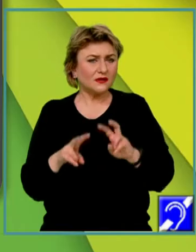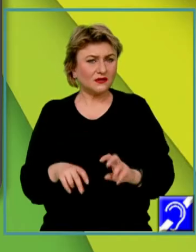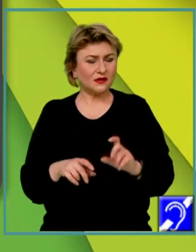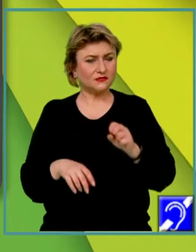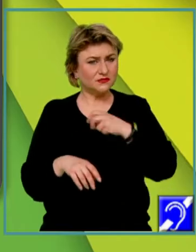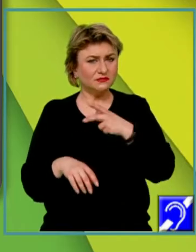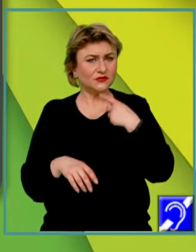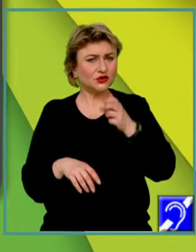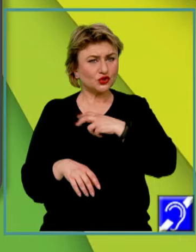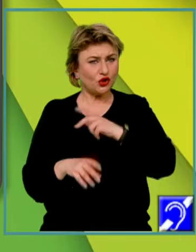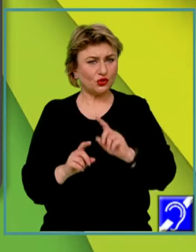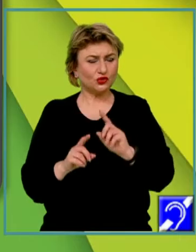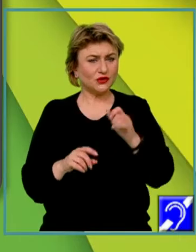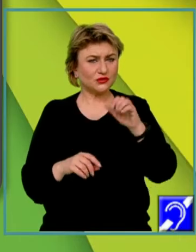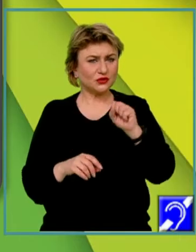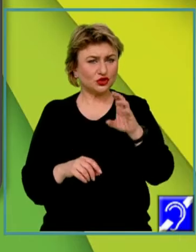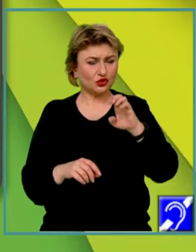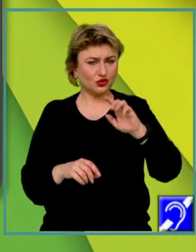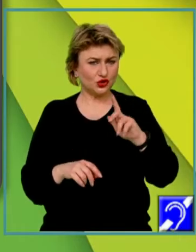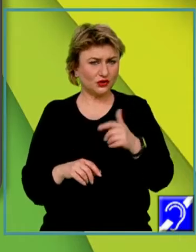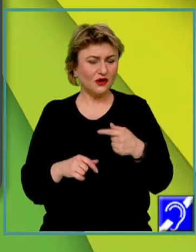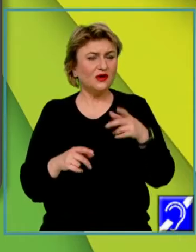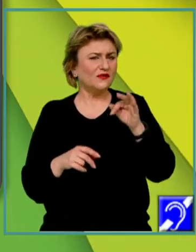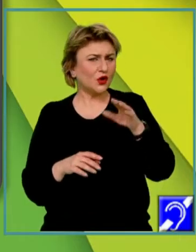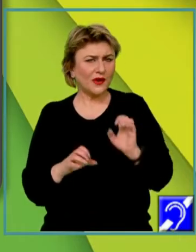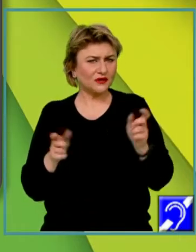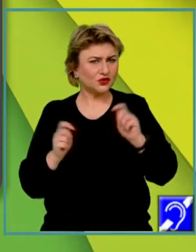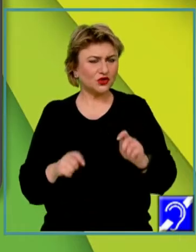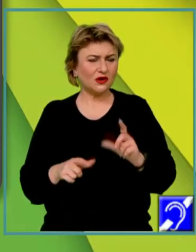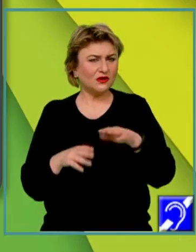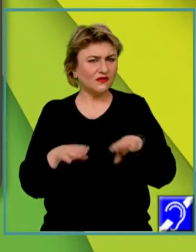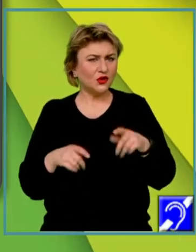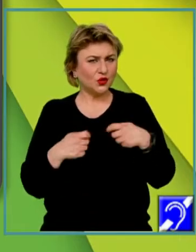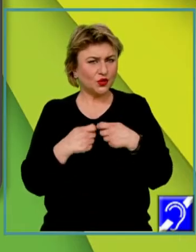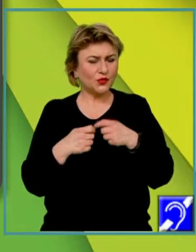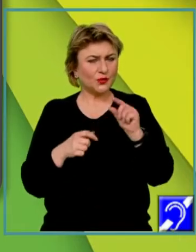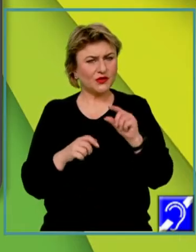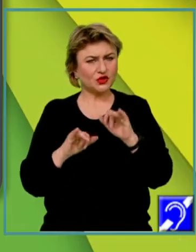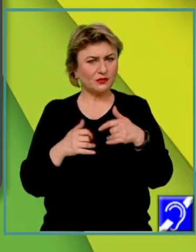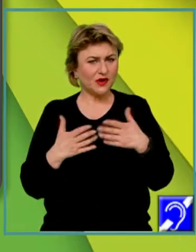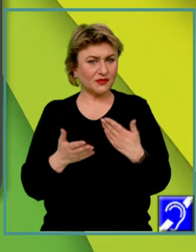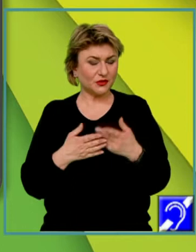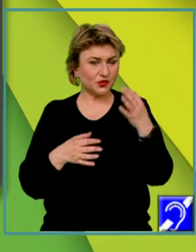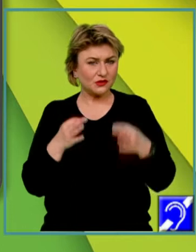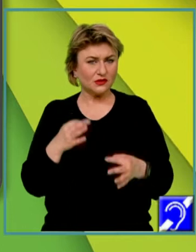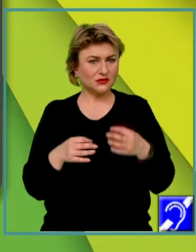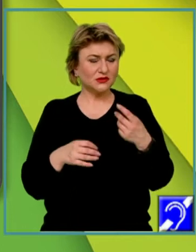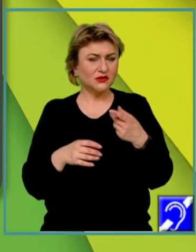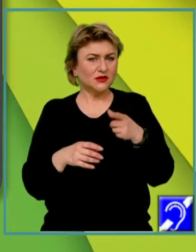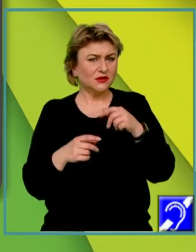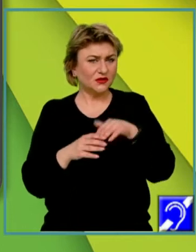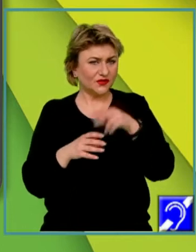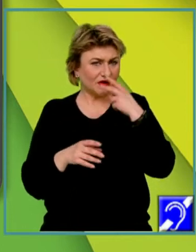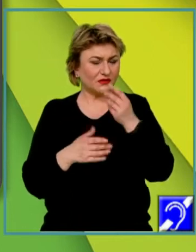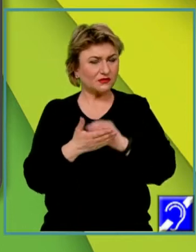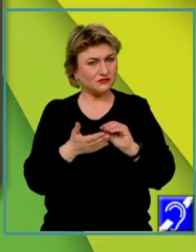metodă de interogare, informare asupra fenomenelor sociale, la nivelul grupurilor mici și mari, de analiză cuantificabilă în vederea